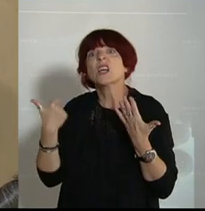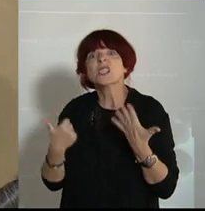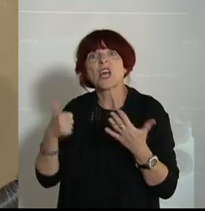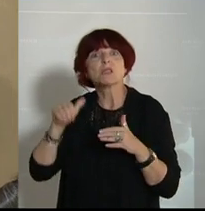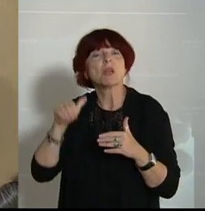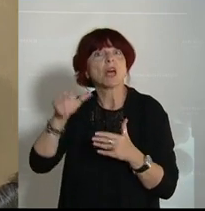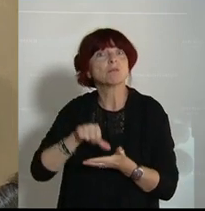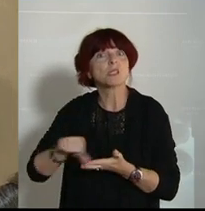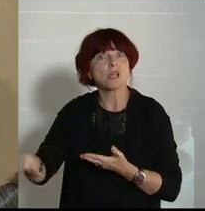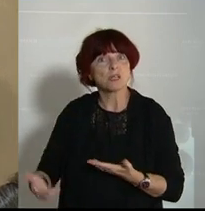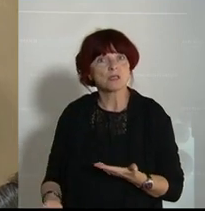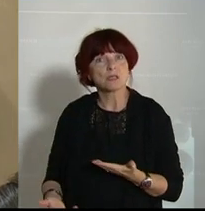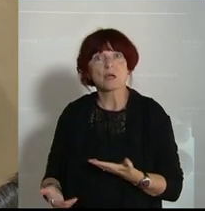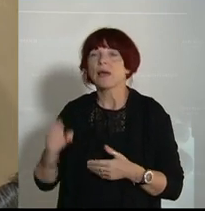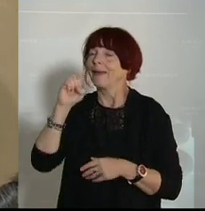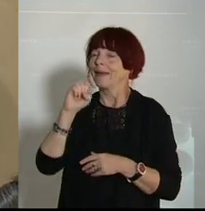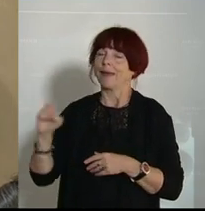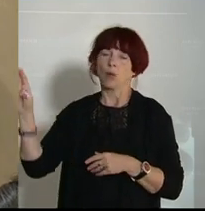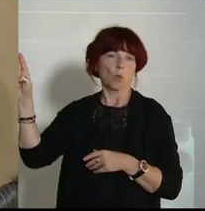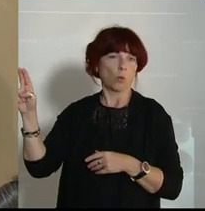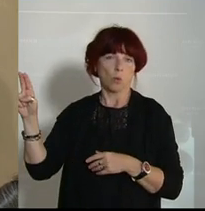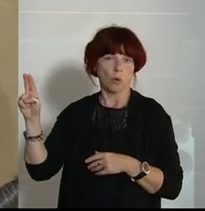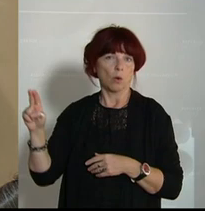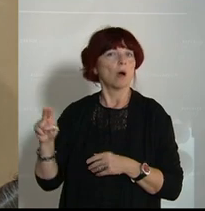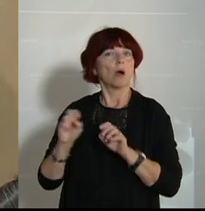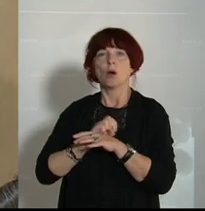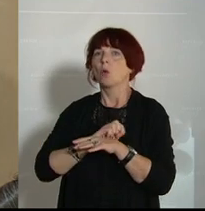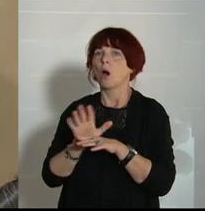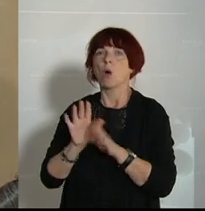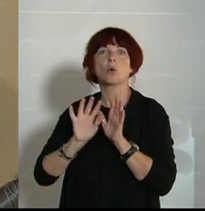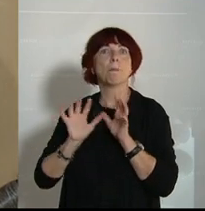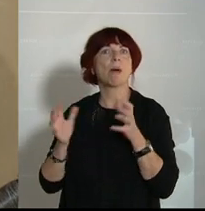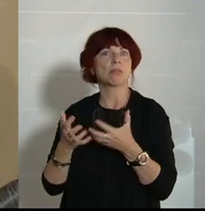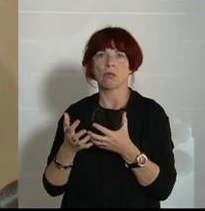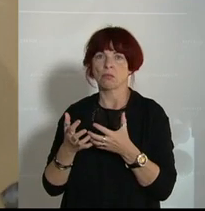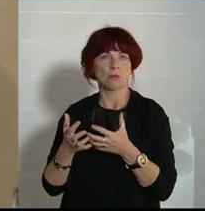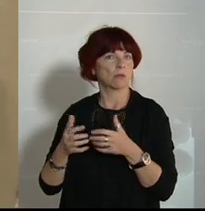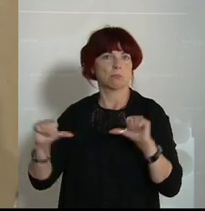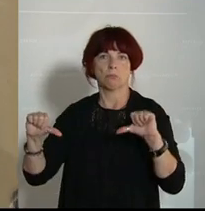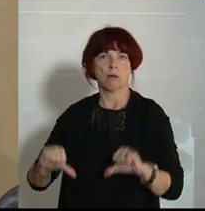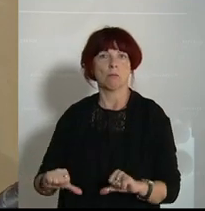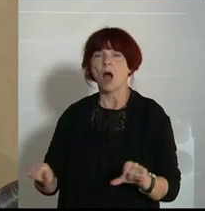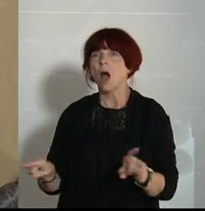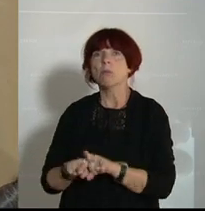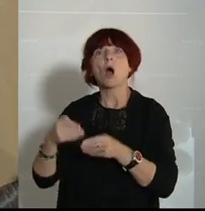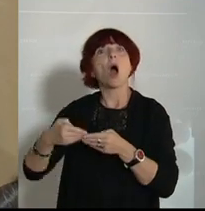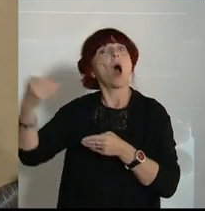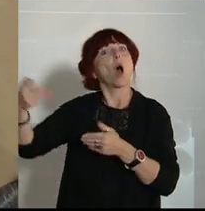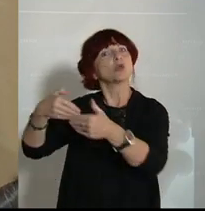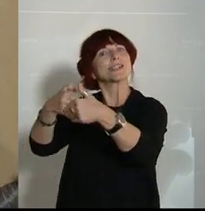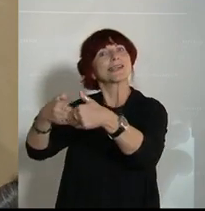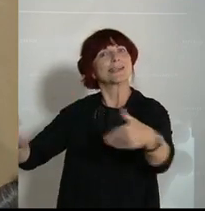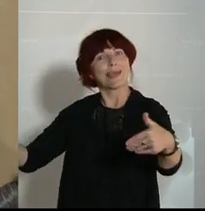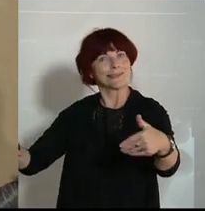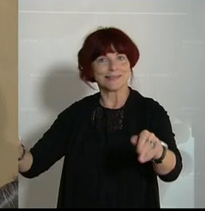hat in der Corona-Pandemie massiv versagt. Sie versagt massiv im Außengrenzschutz, was ihre ureigenste Aufgabe